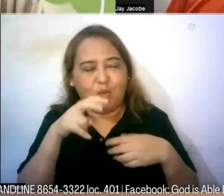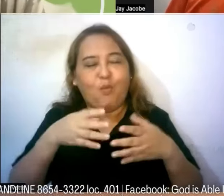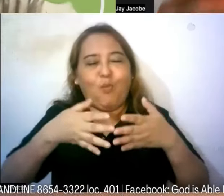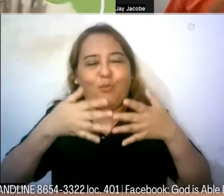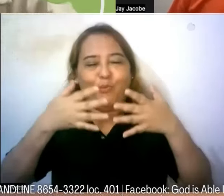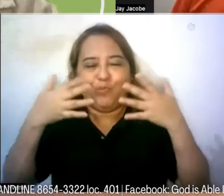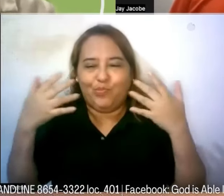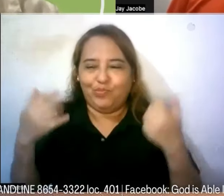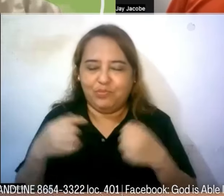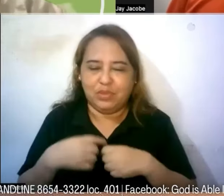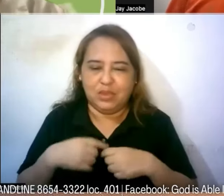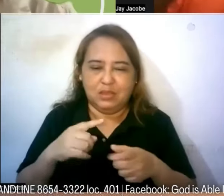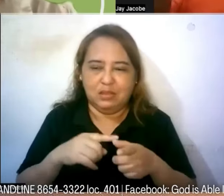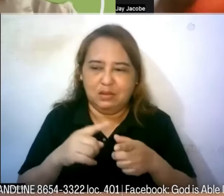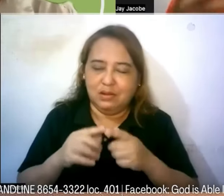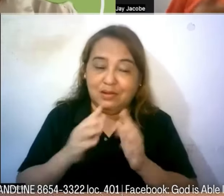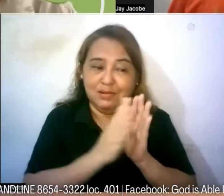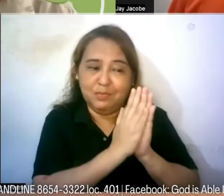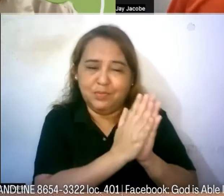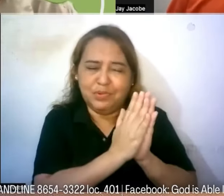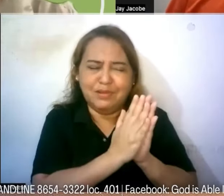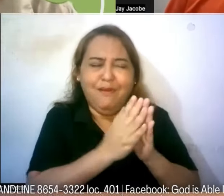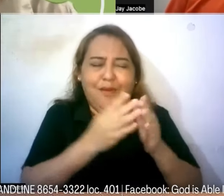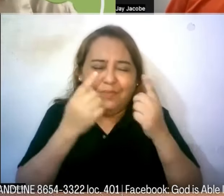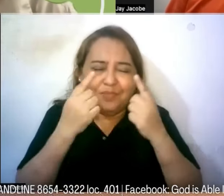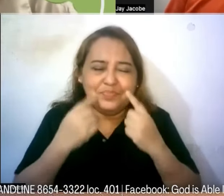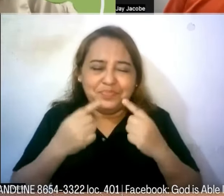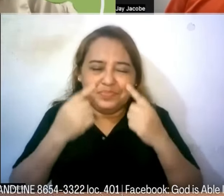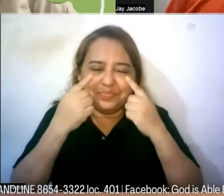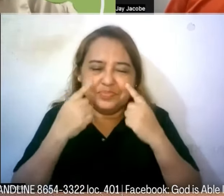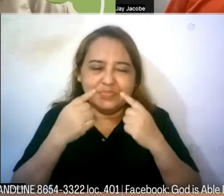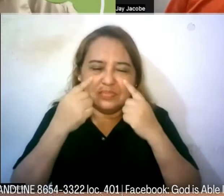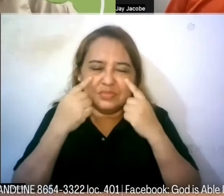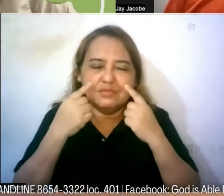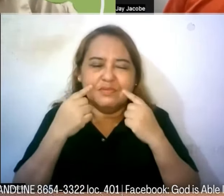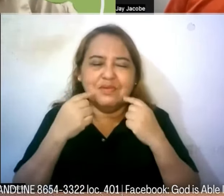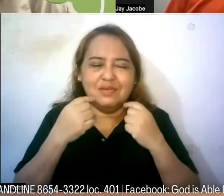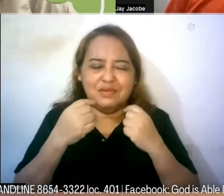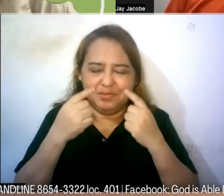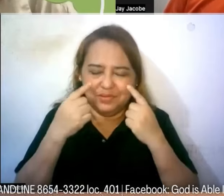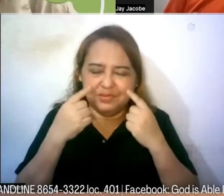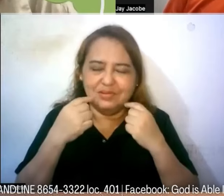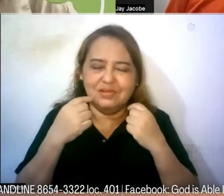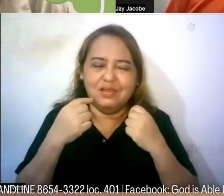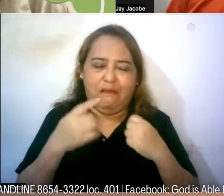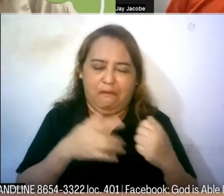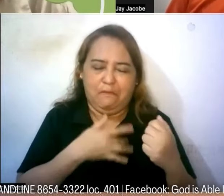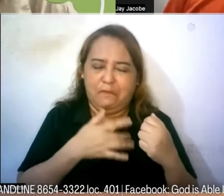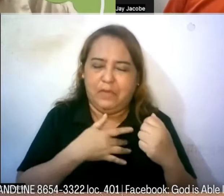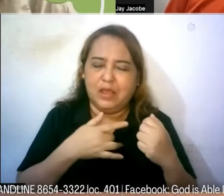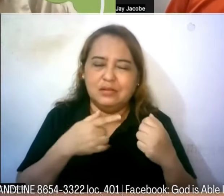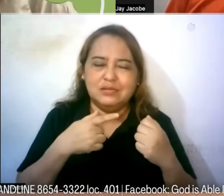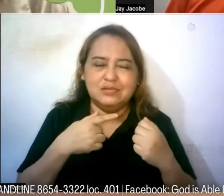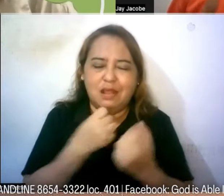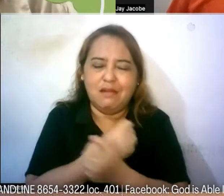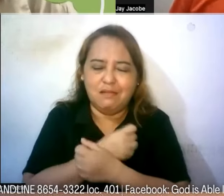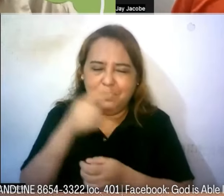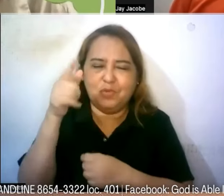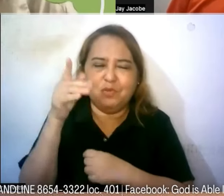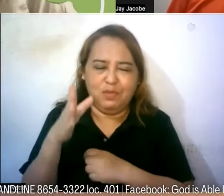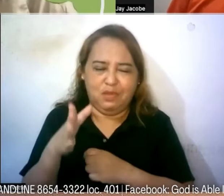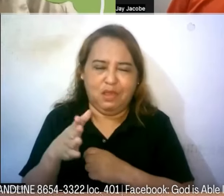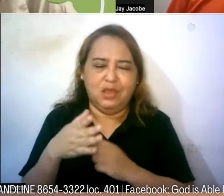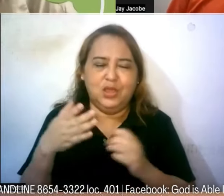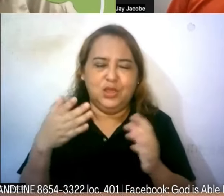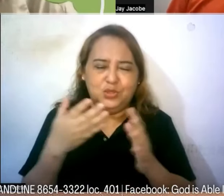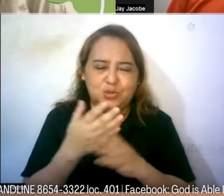yung nag-pray na po kami sa kanya iyak po siya ng iyak talagang naramdaman po niya ang pagmamahal ng Pangitinong Isokristo sa pamamagitan po ng God is